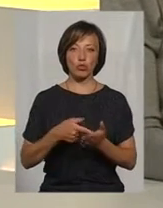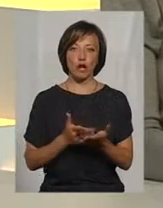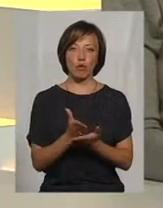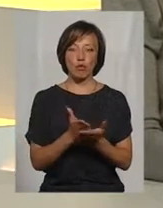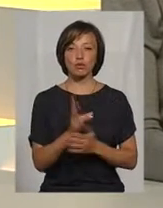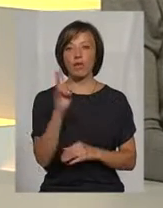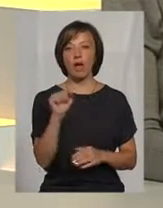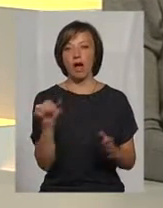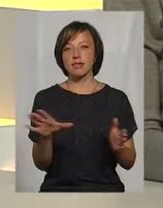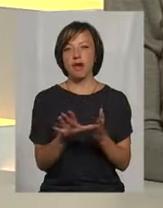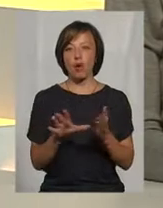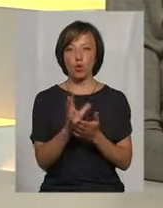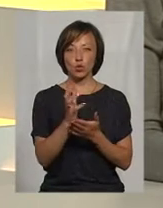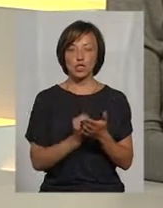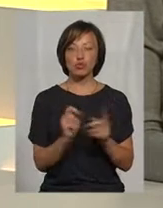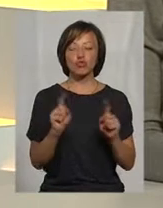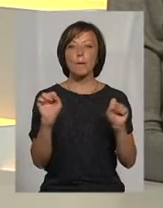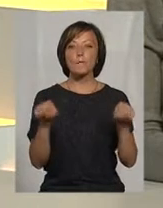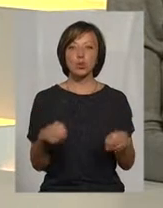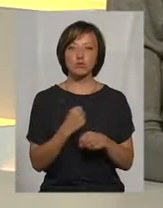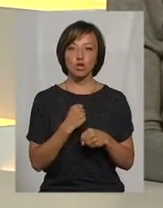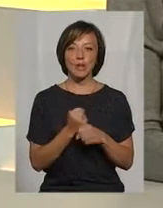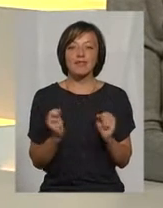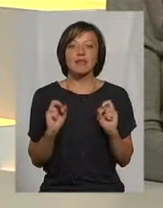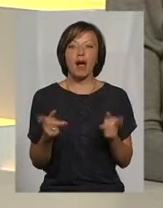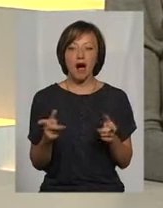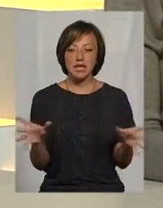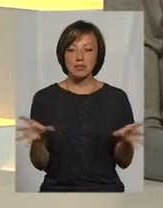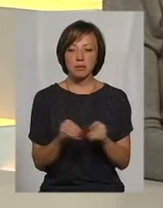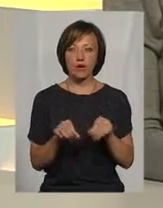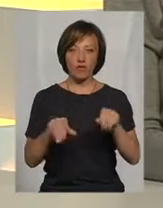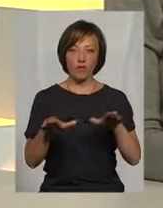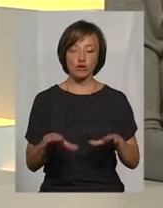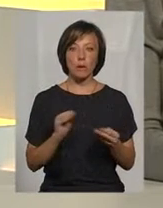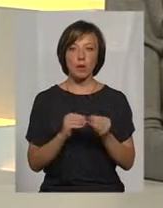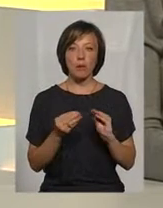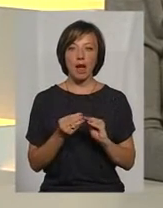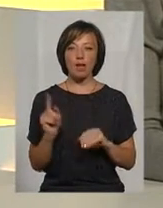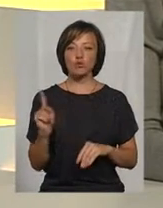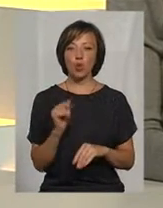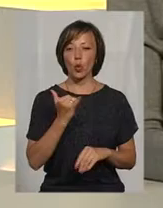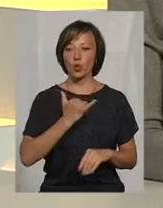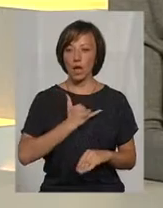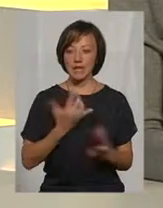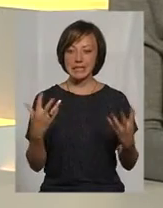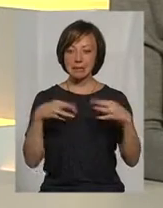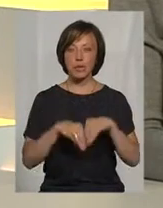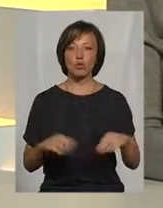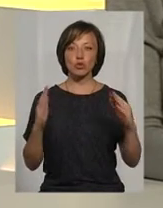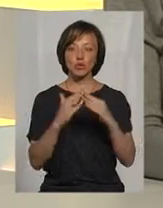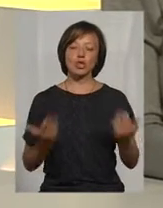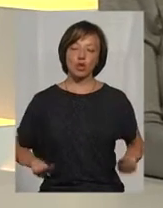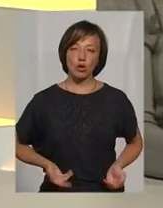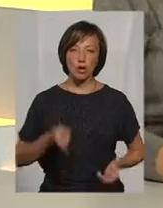послуги, на енергонесії. Що ми можемо зробити, яким чином спільно вирішити проблеми, щоб в нашому спільному домі